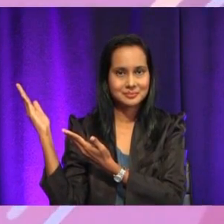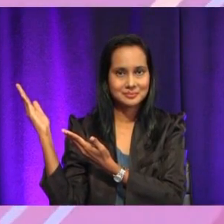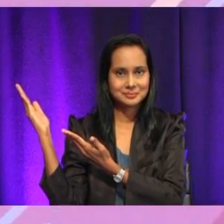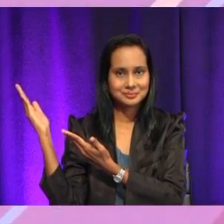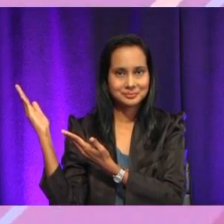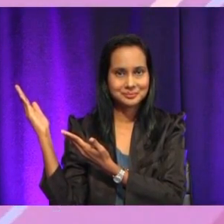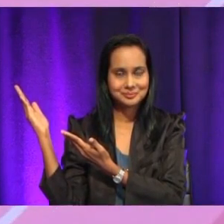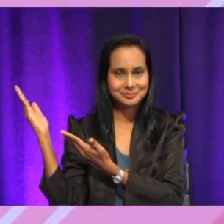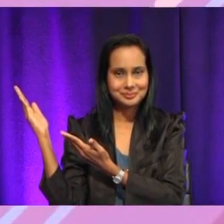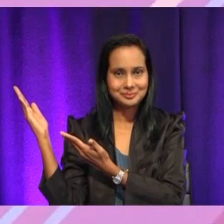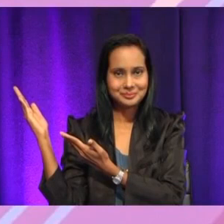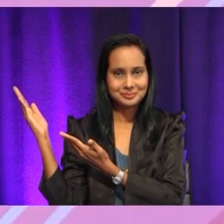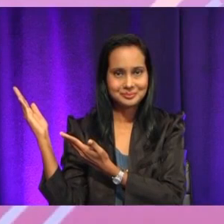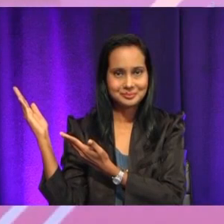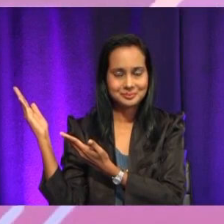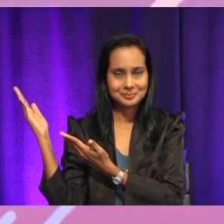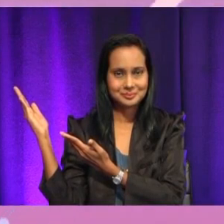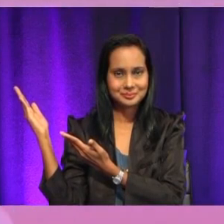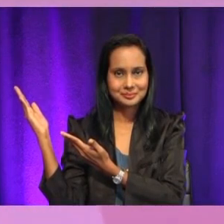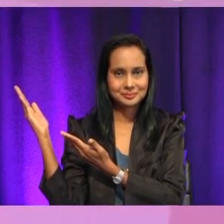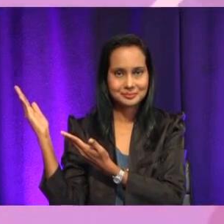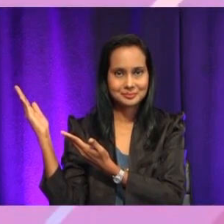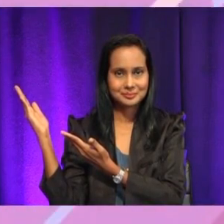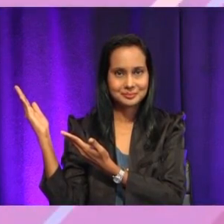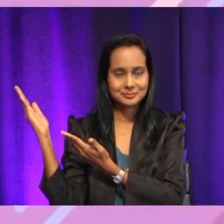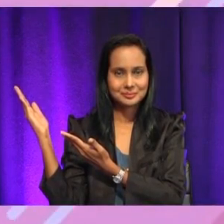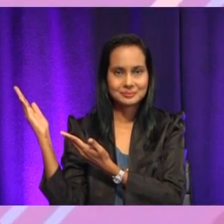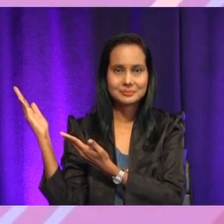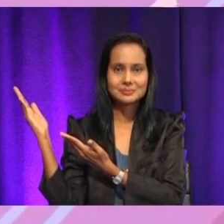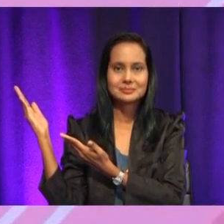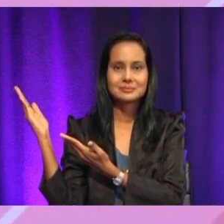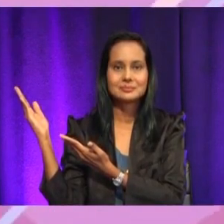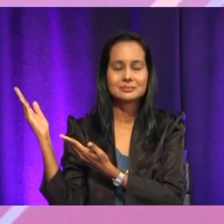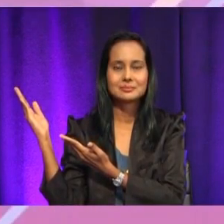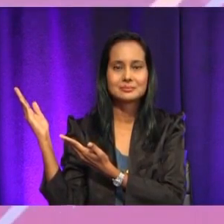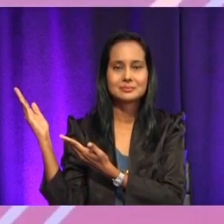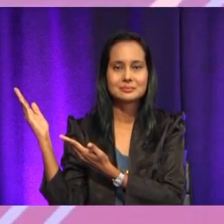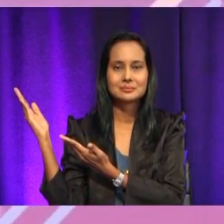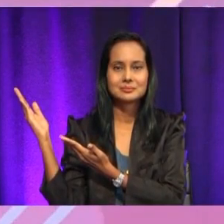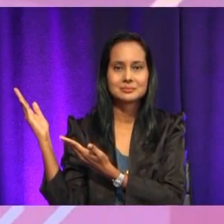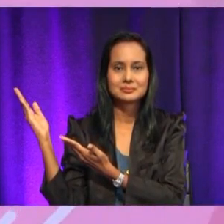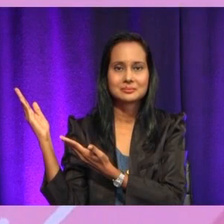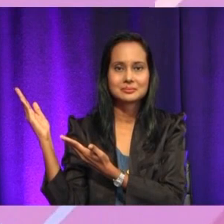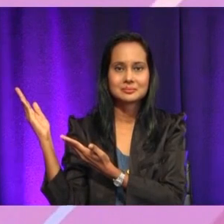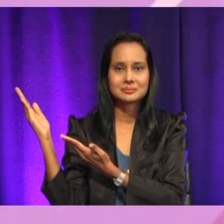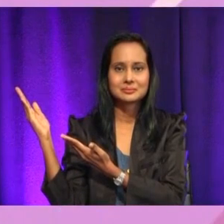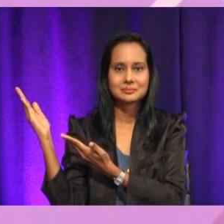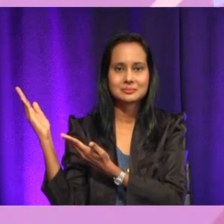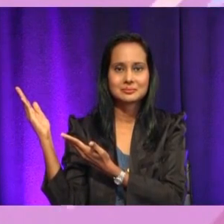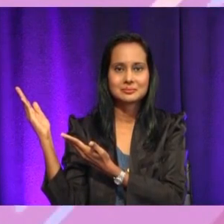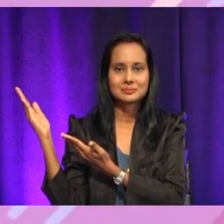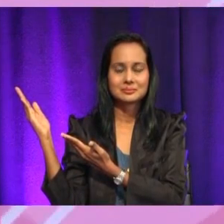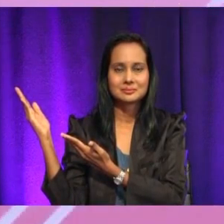Wah, bertenaga Cikgu. Okey, seterusnya? Okey, seterusnya kita ada Muhammad Akhil Irfan bin Muhammad